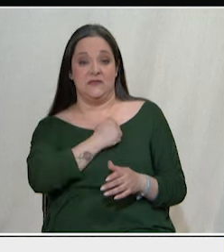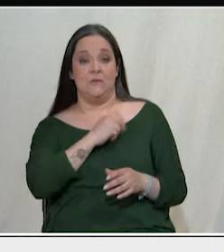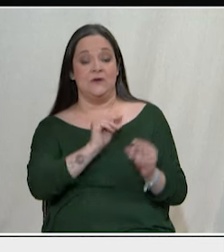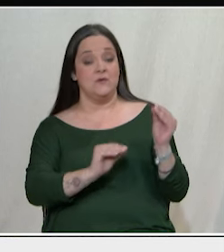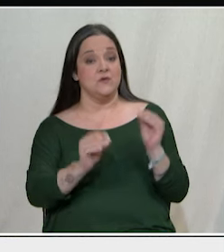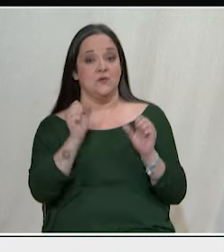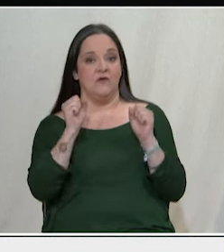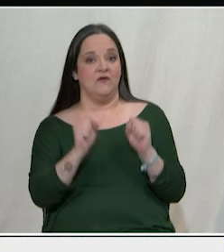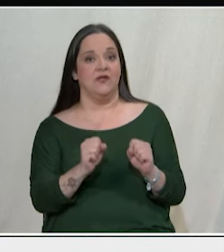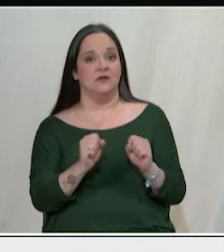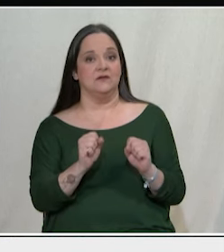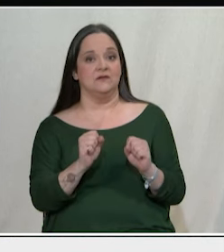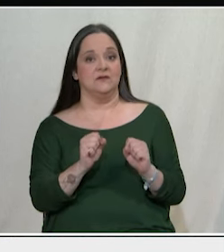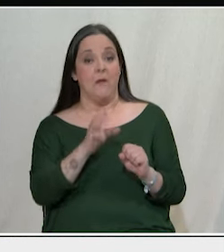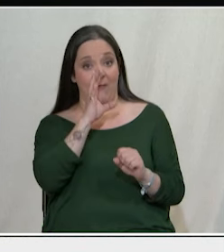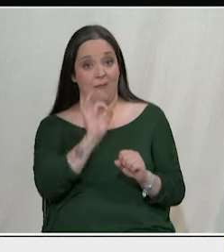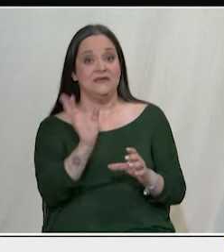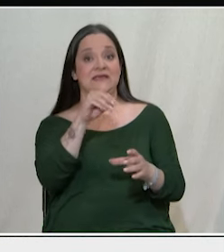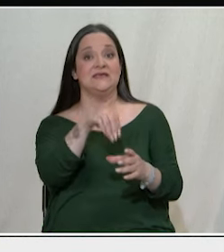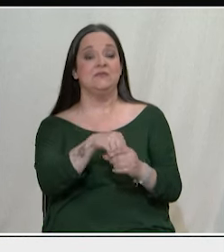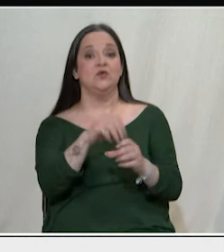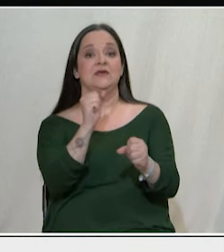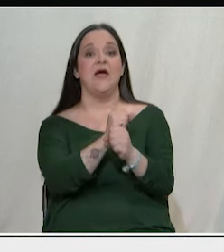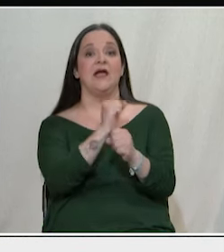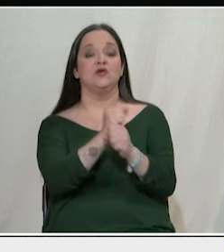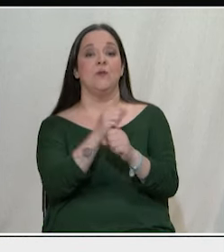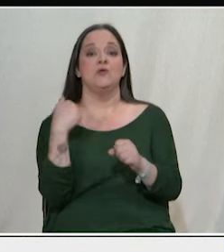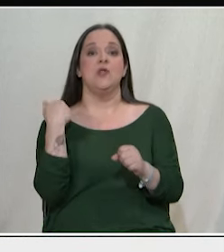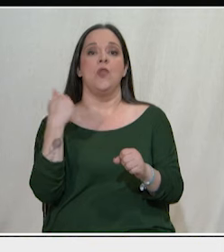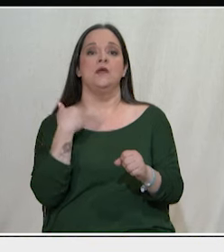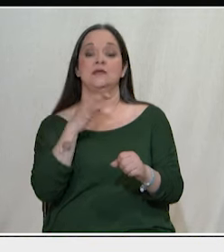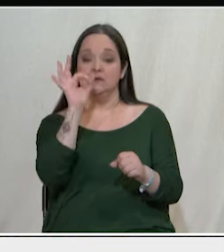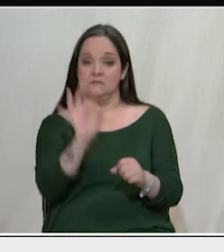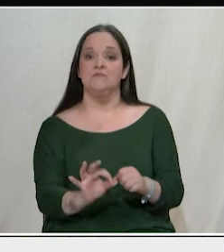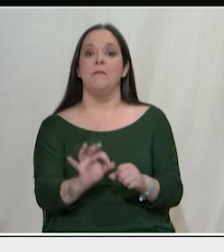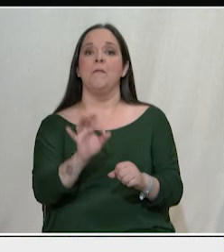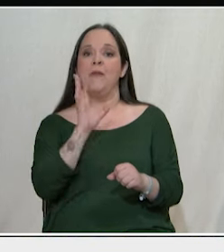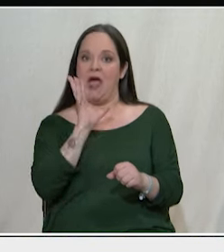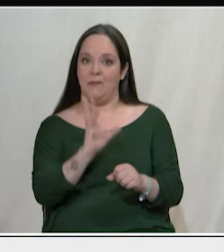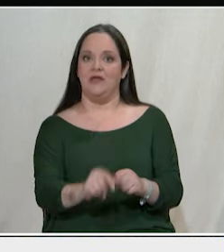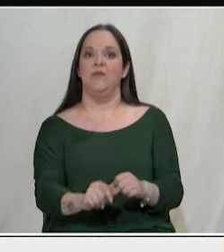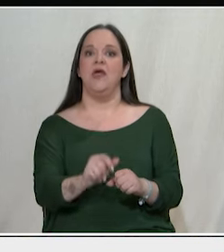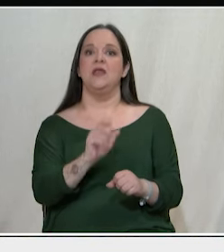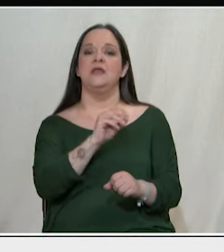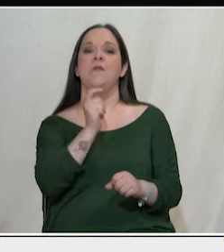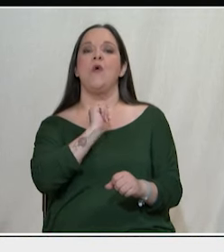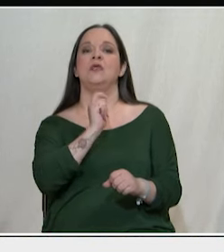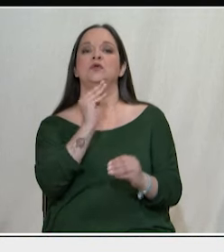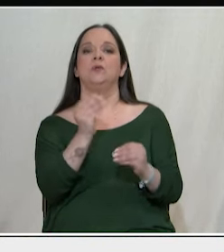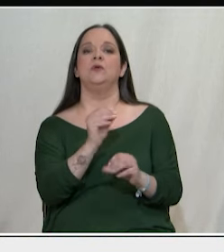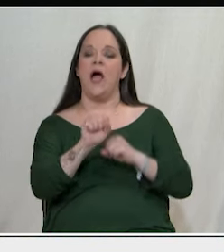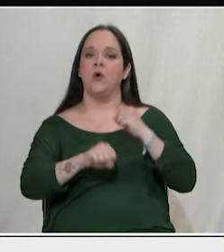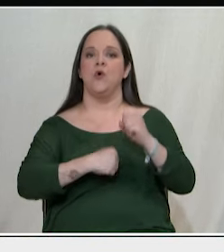στην ενεργή συμμετοχή των εργαζομένων, της νεολαίας εκεί που πραγματικά γίνεται η καθημερινή πολιτική δηλαδή στους